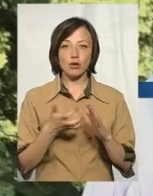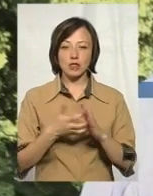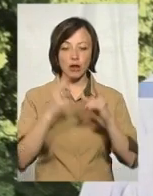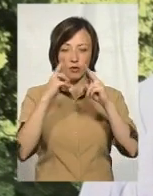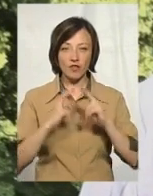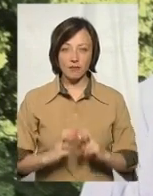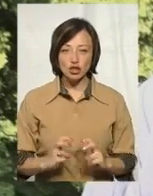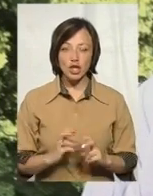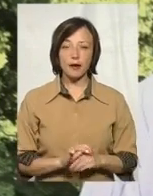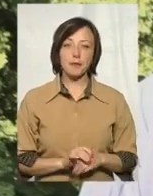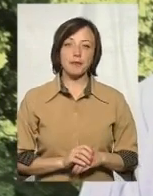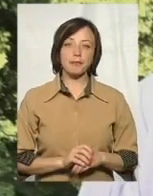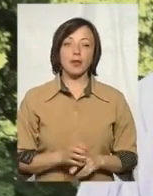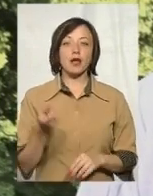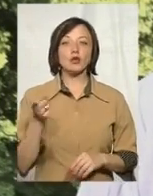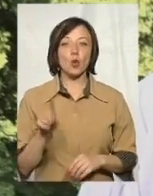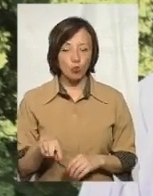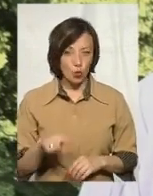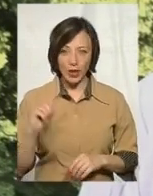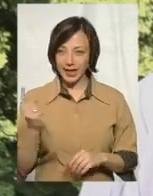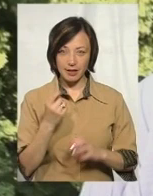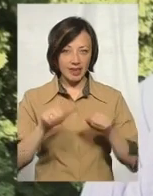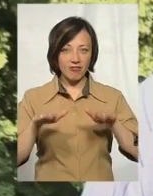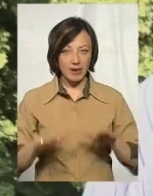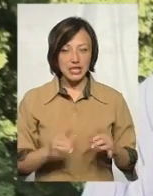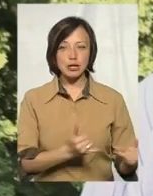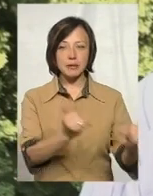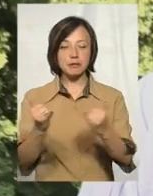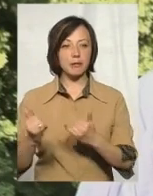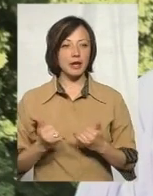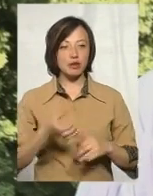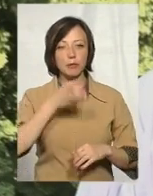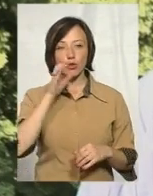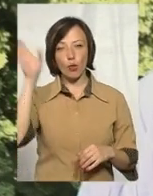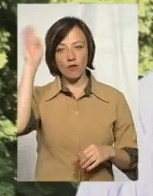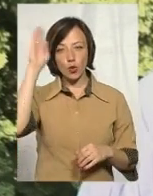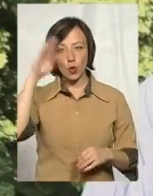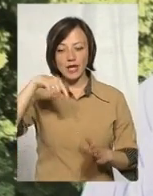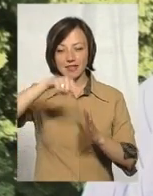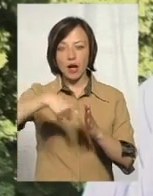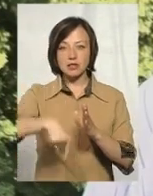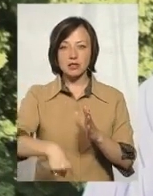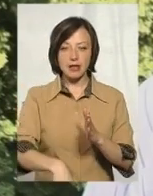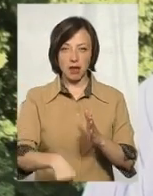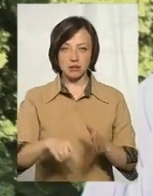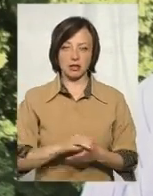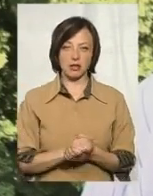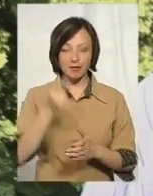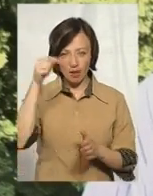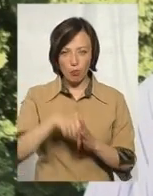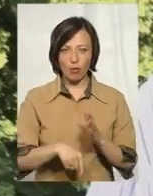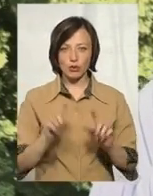досліджені. Тому єдиний вихід – забезпечення питною водою з артезіанських скважок і